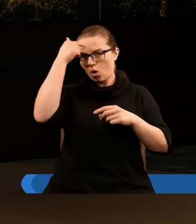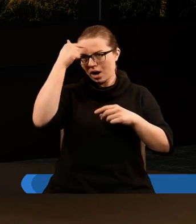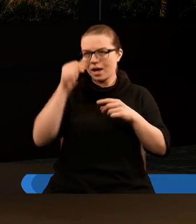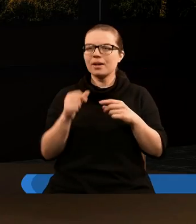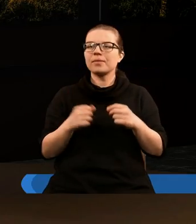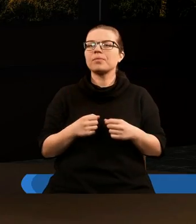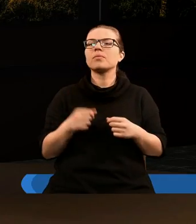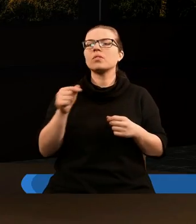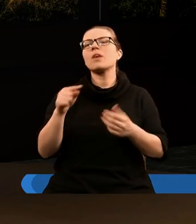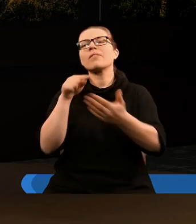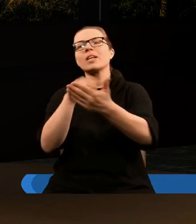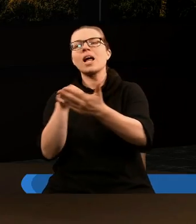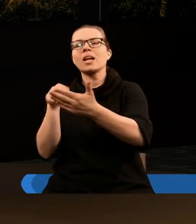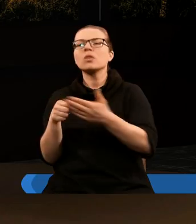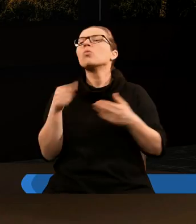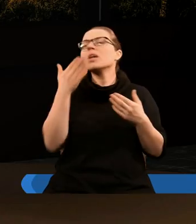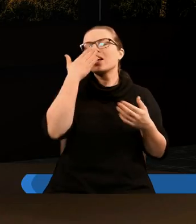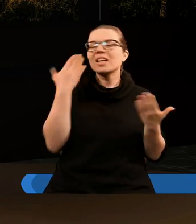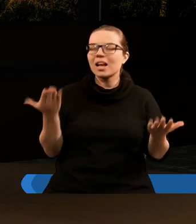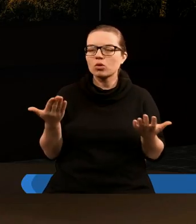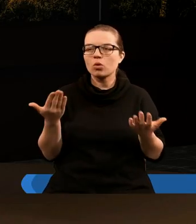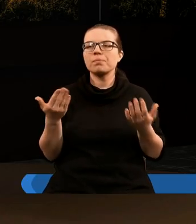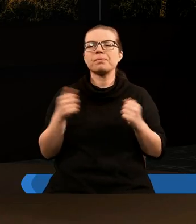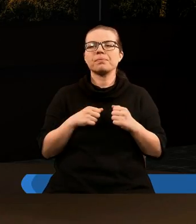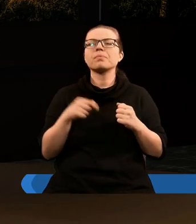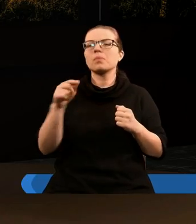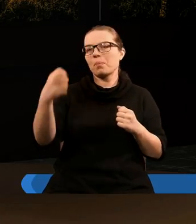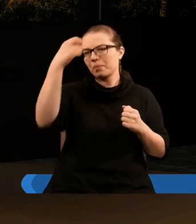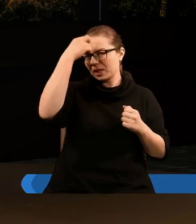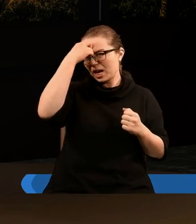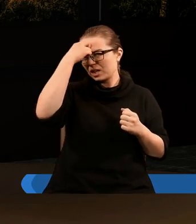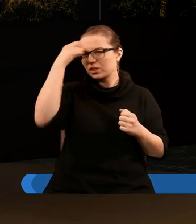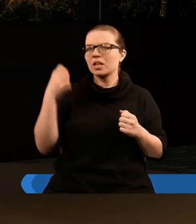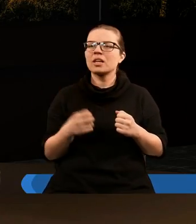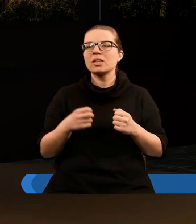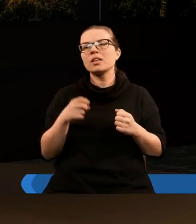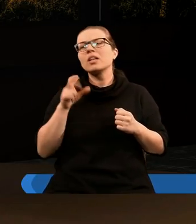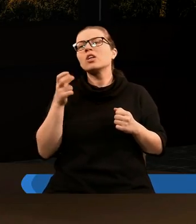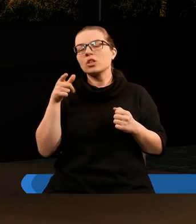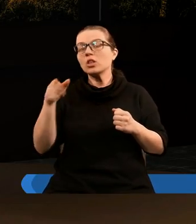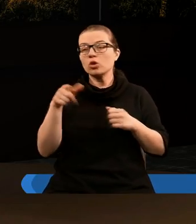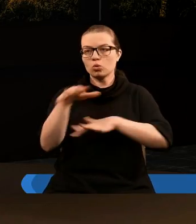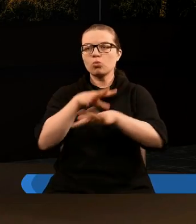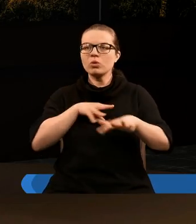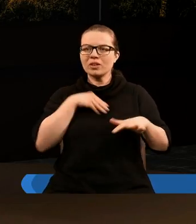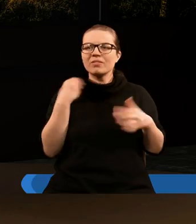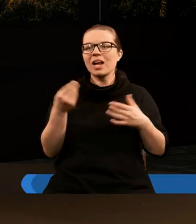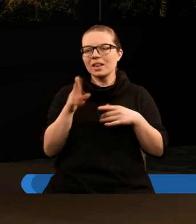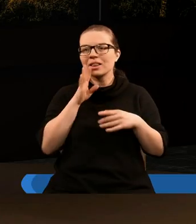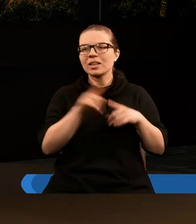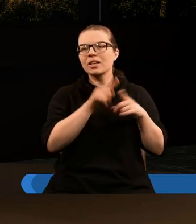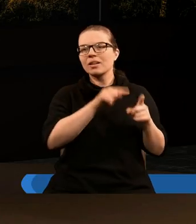Co też wskazuje na to, że pieczęć, a czym jest Duch Święty,